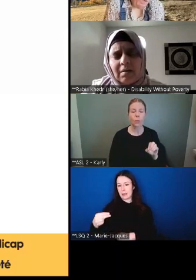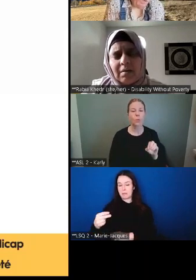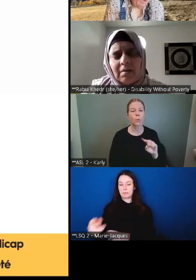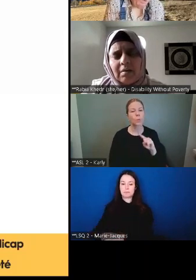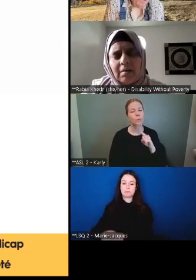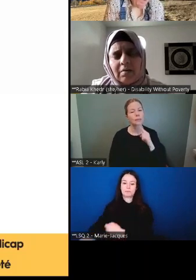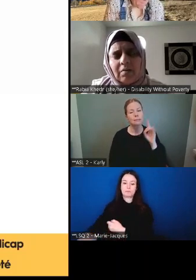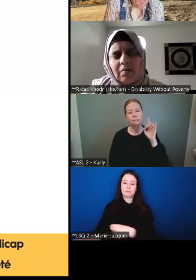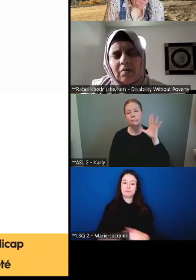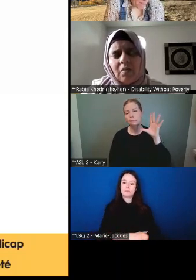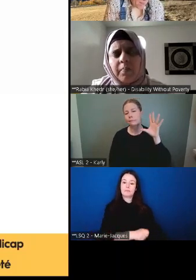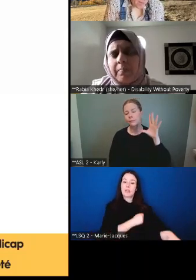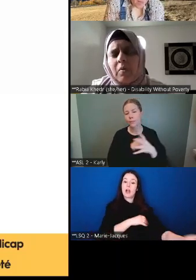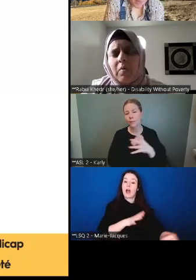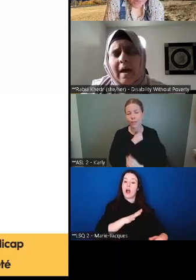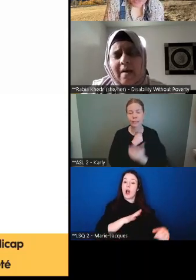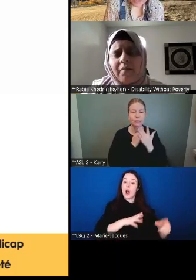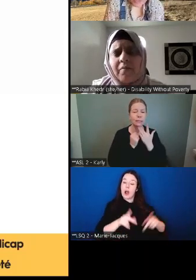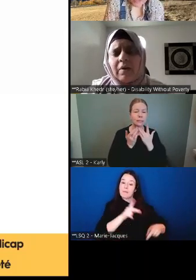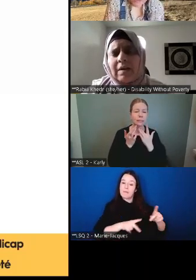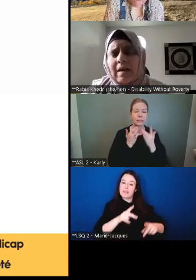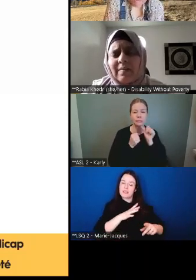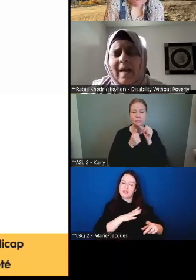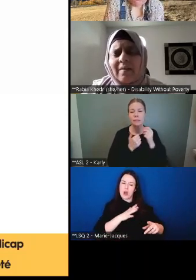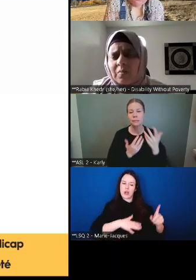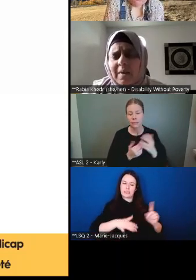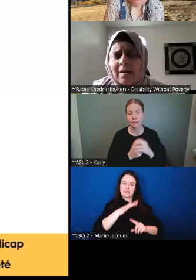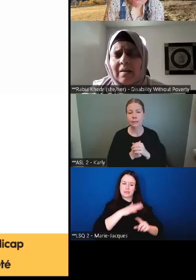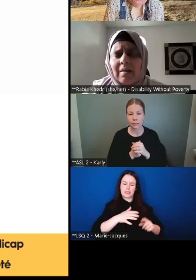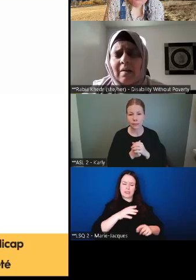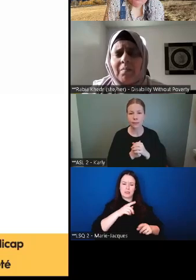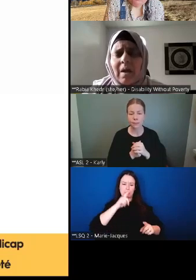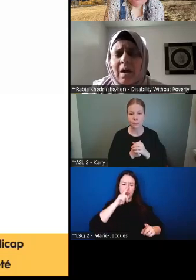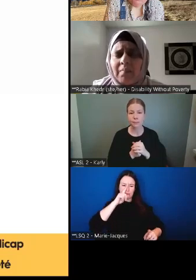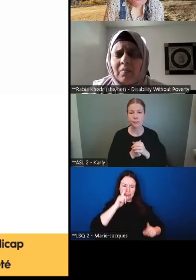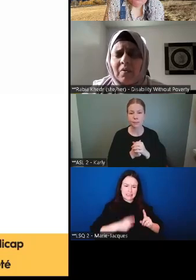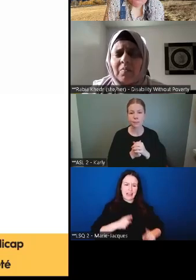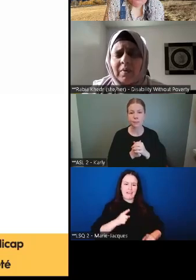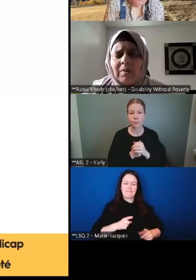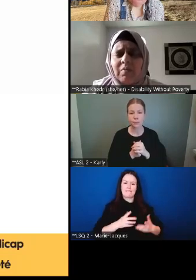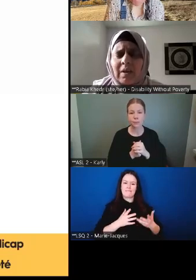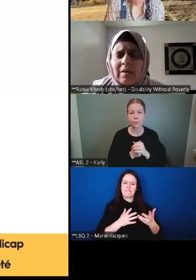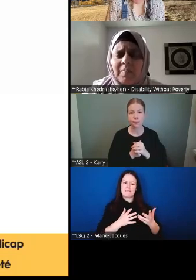gens qui vivent en situation de pauvreté extrême. Et donc,